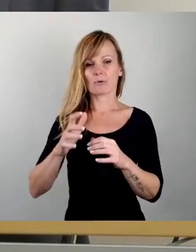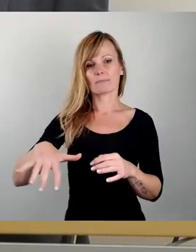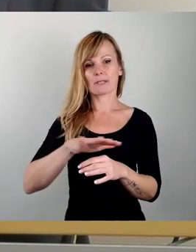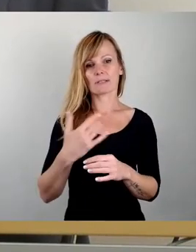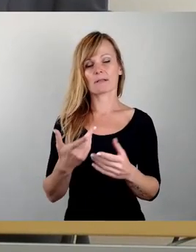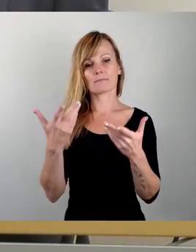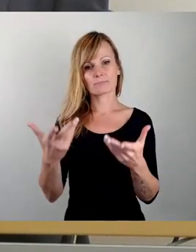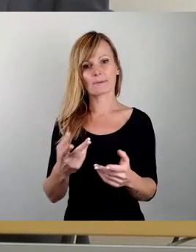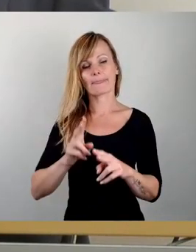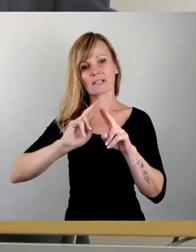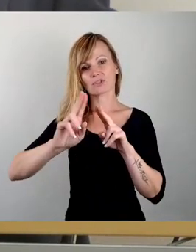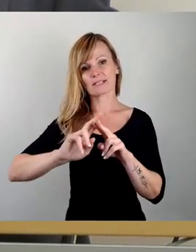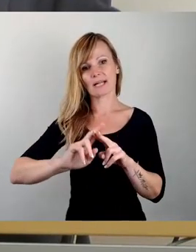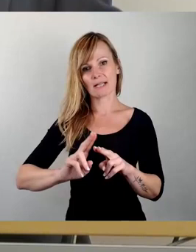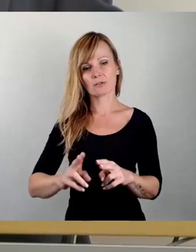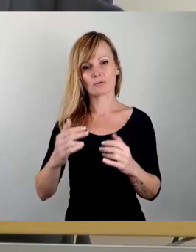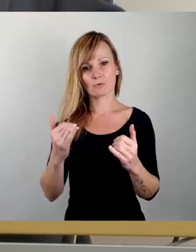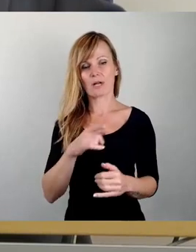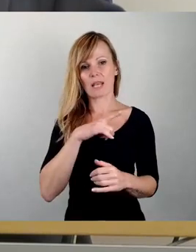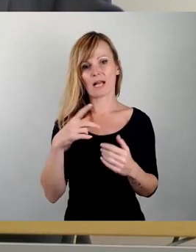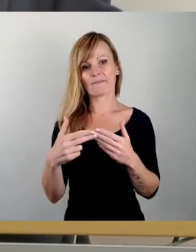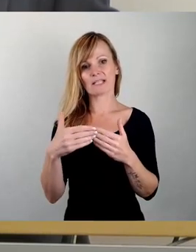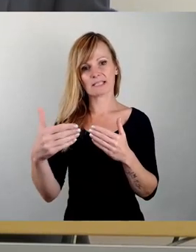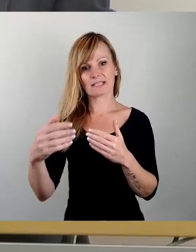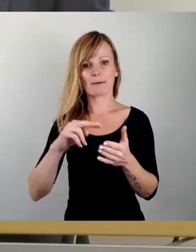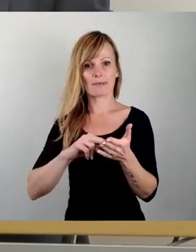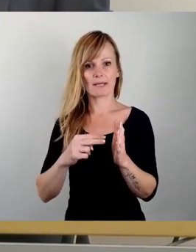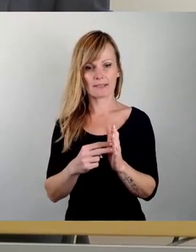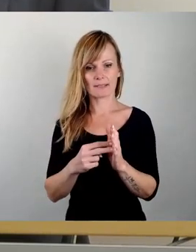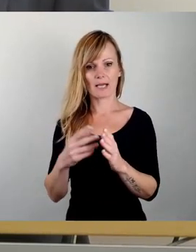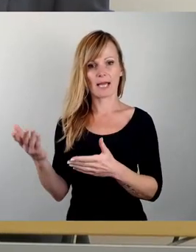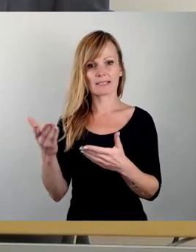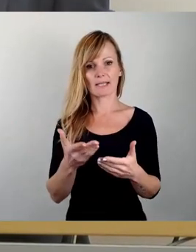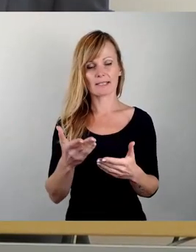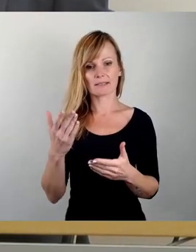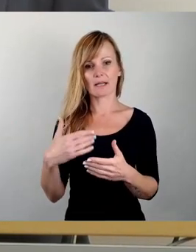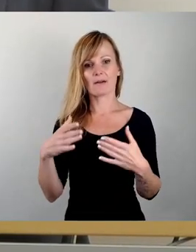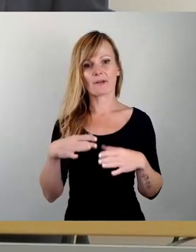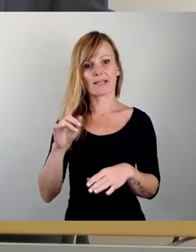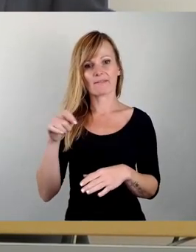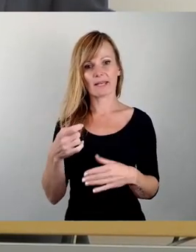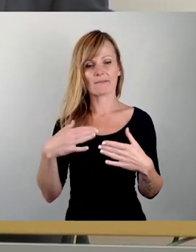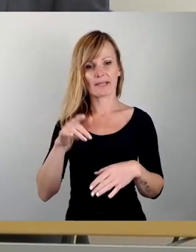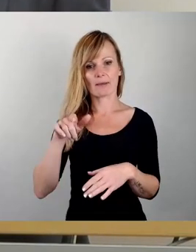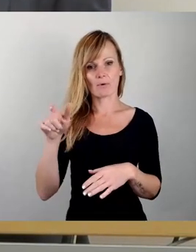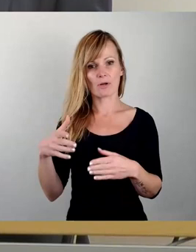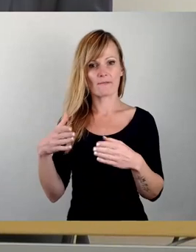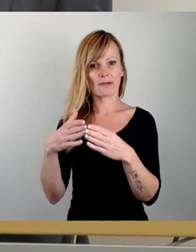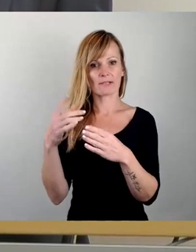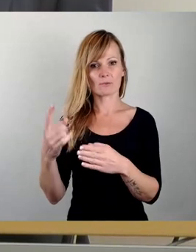langfristig planen, Einreicher, Freie Wähler, Freie Bürgerfraktionen. Die haben auch einen